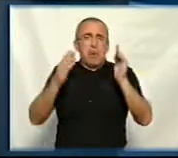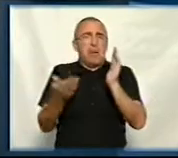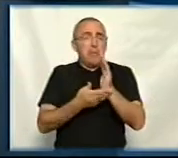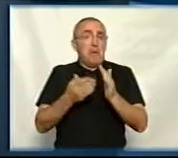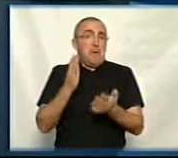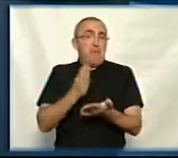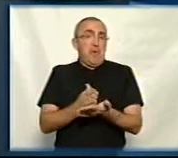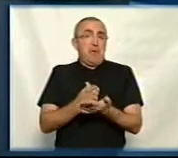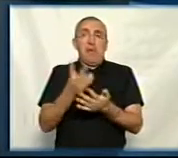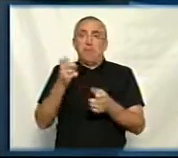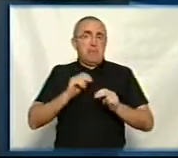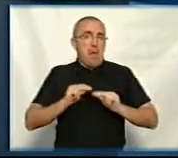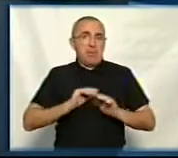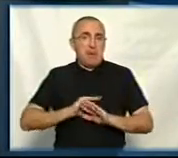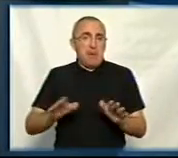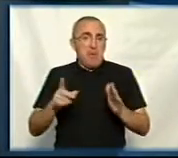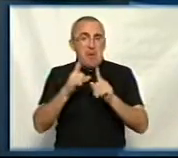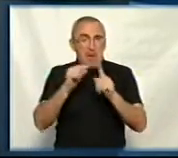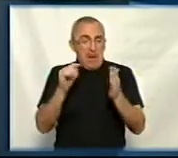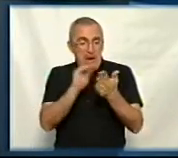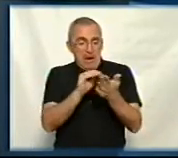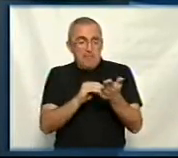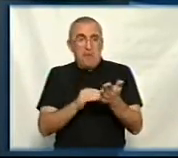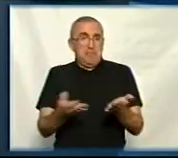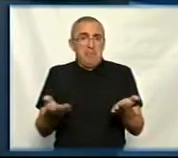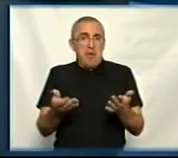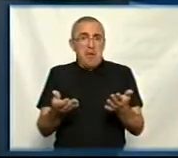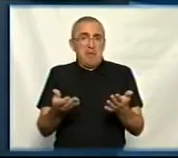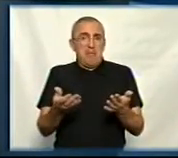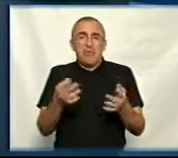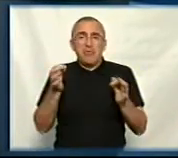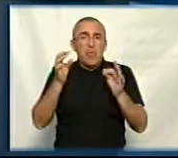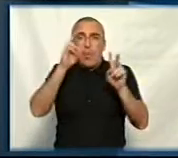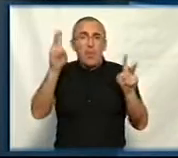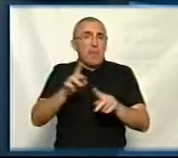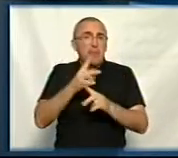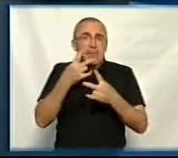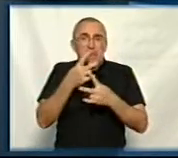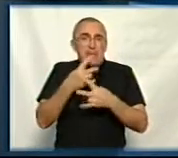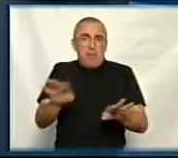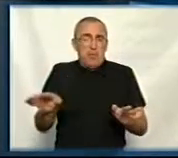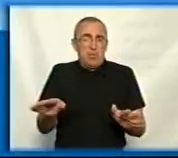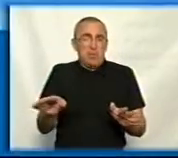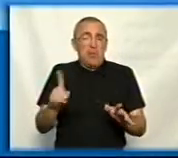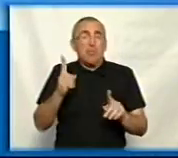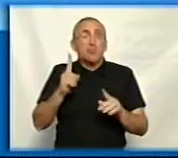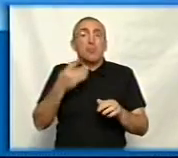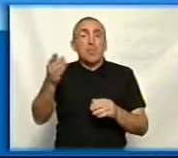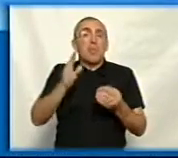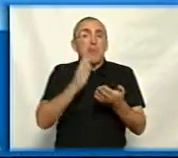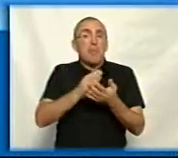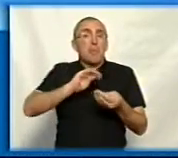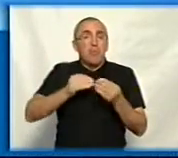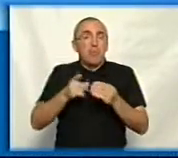Виявляється, що вона не працює. Ці правила, вони, ну, абсолютно нікому не потрібні. Можна я скажу, знаєте, чому в них проблема?